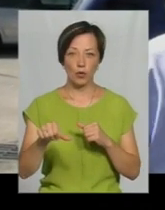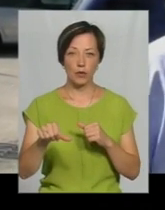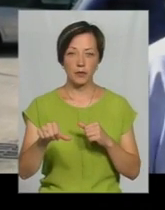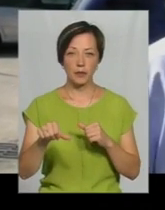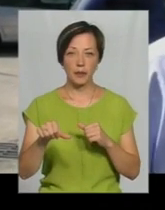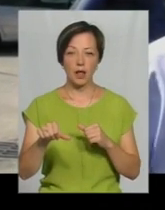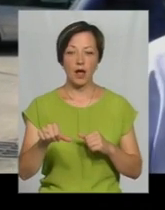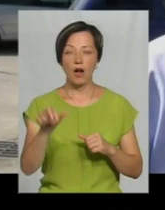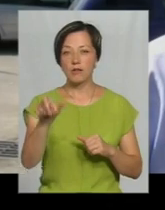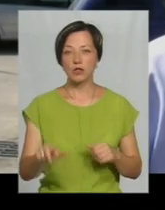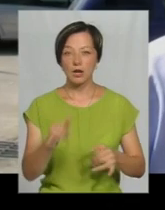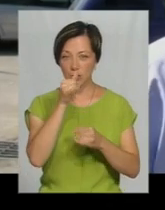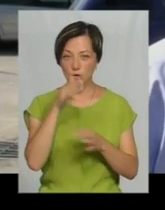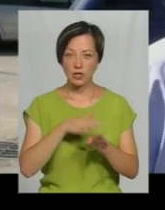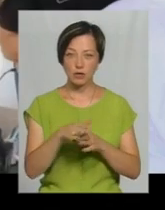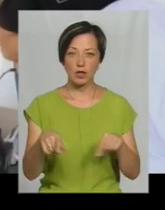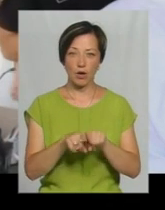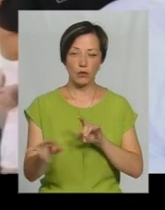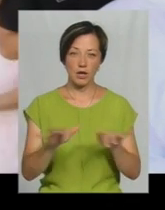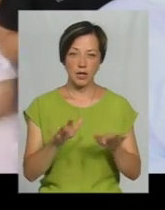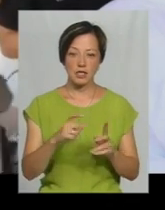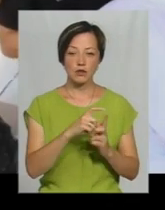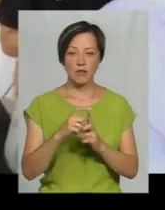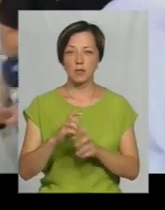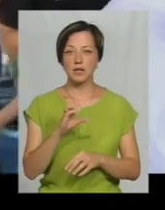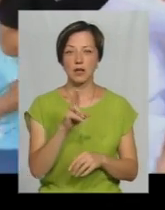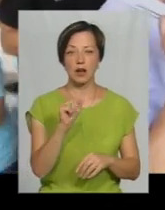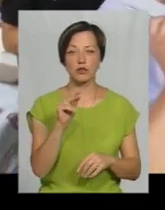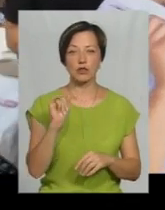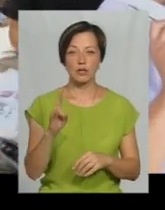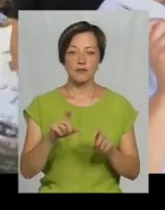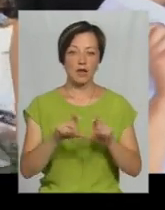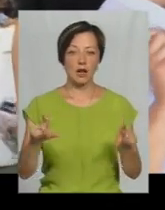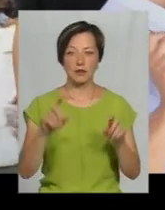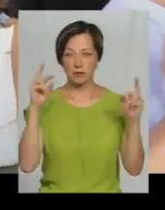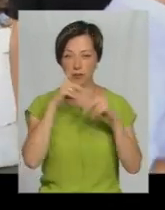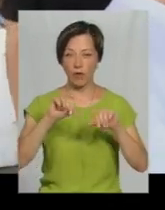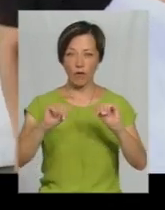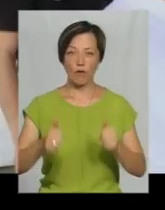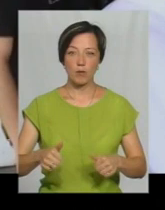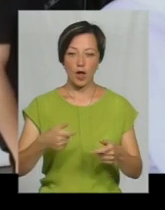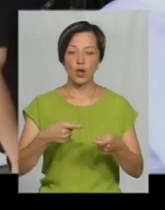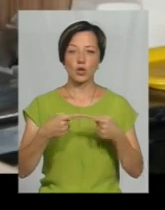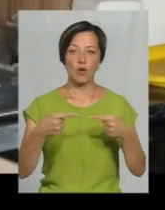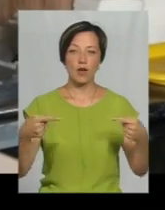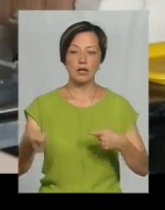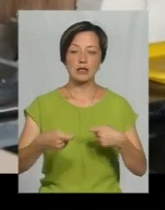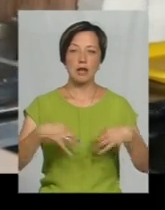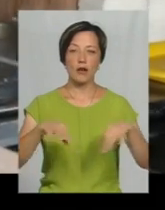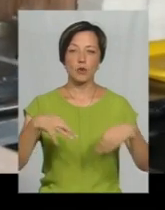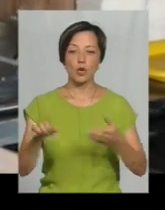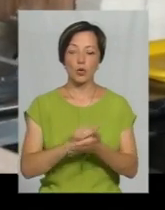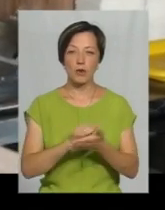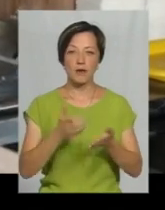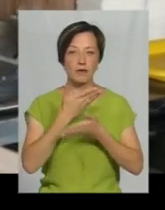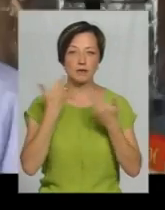вона не може здійснювати таку діяльність. За словами Сергія Качана, у закладі також неналежним чином оформлена товарно-транспортна документація та